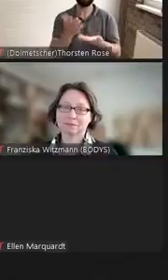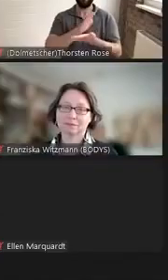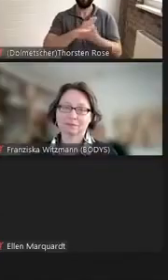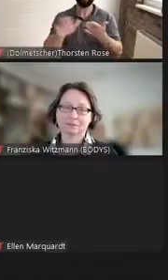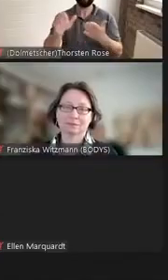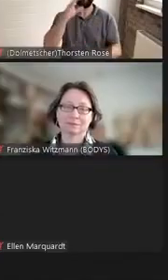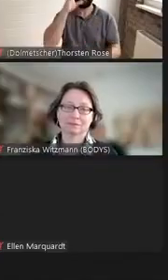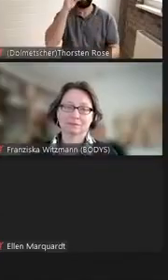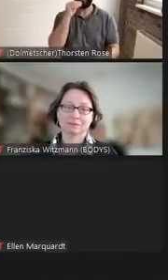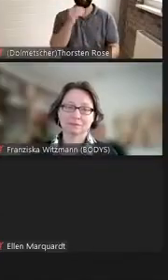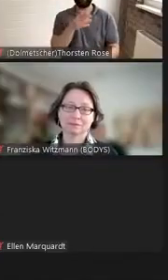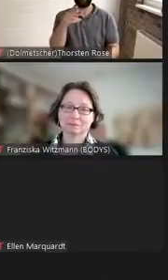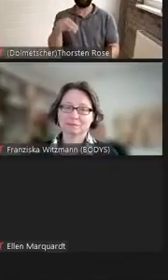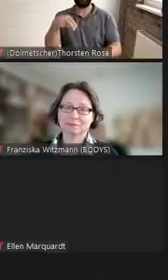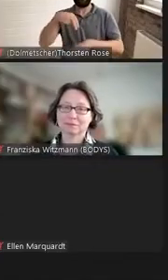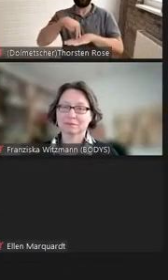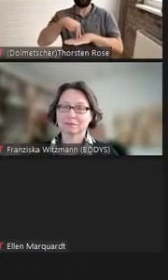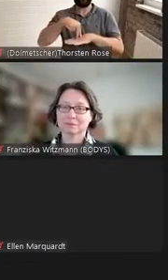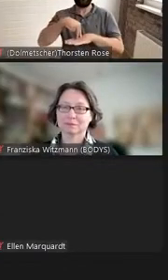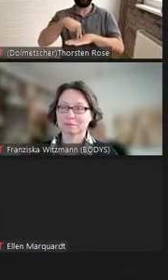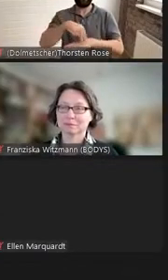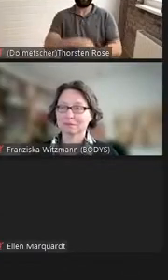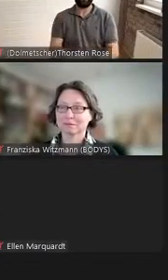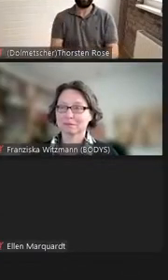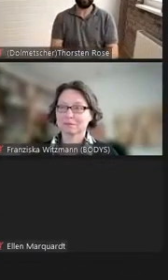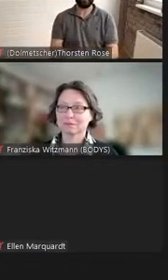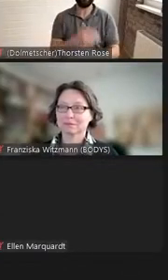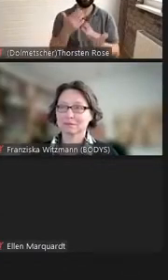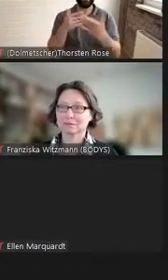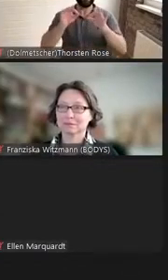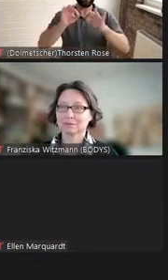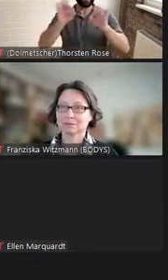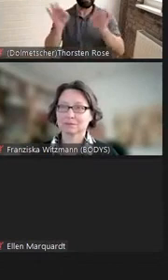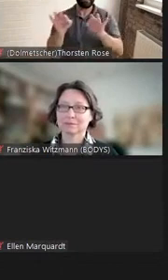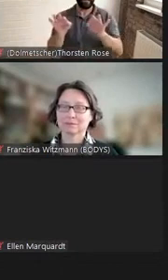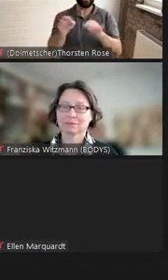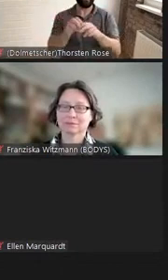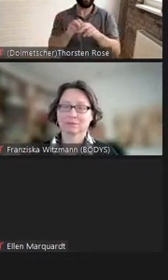Also ein dramatischer Einstieg in diese Geschichte.